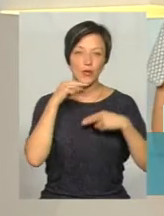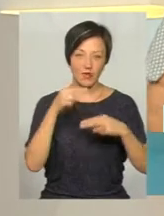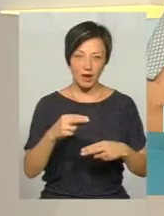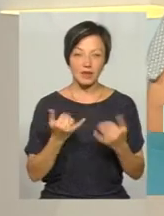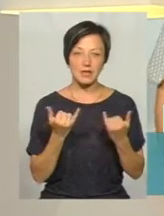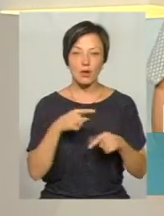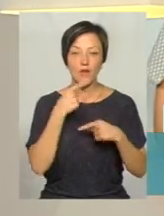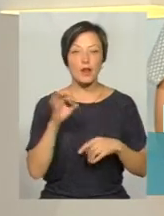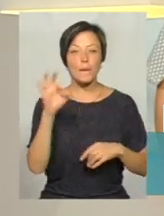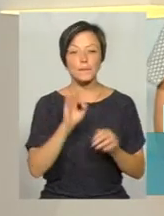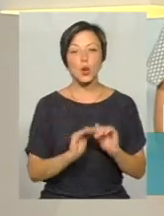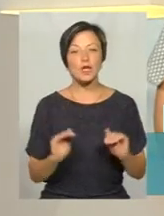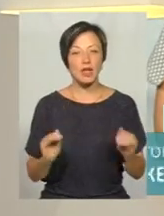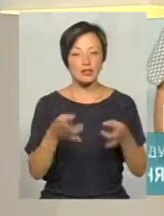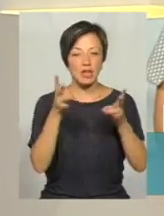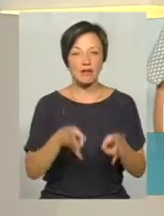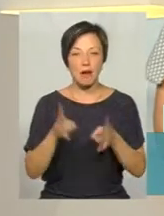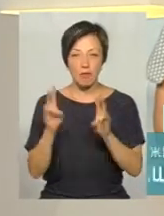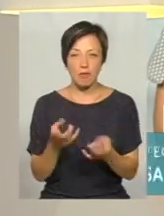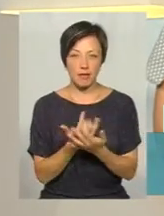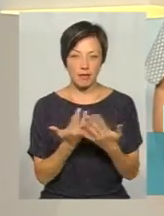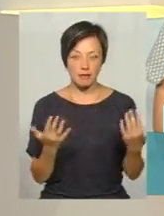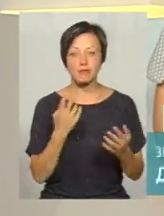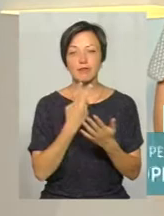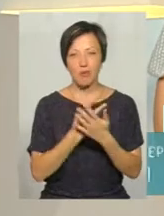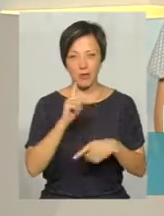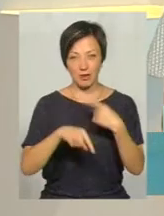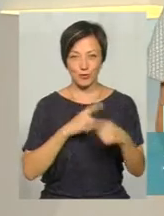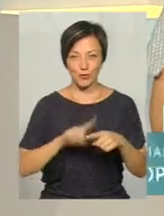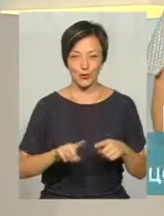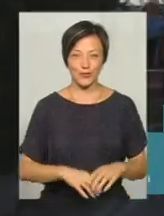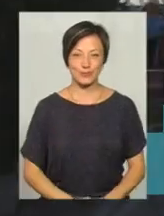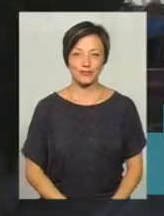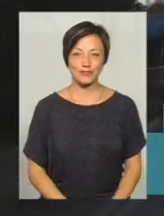увагу. Нині ми говорили про дитячий травматизм. Побачимось вже не вдовзі.